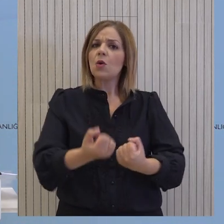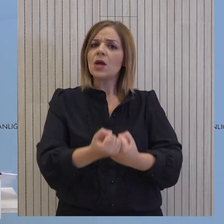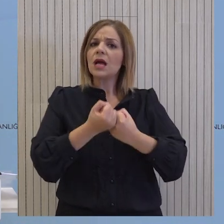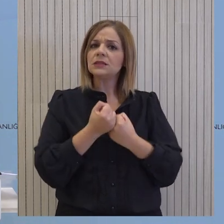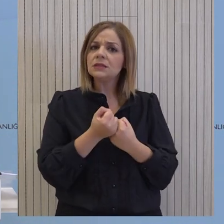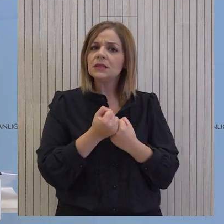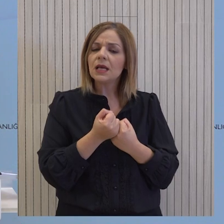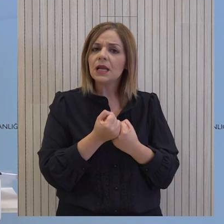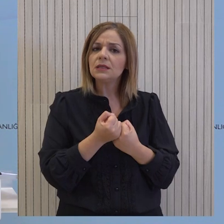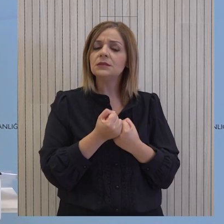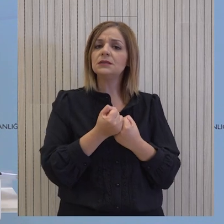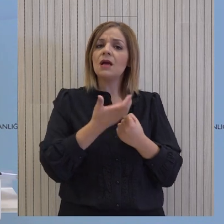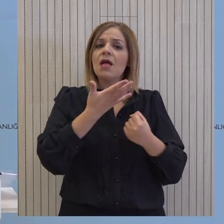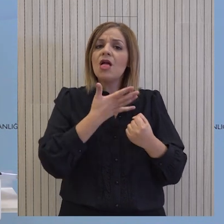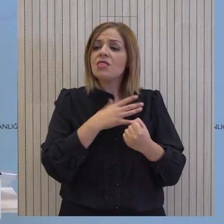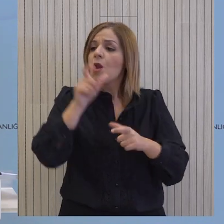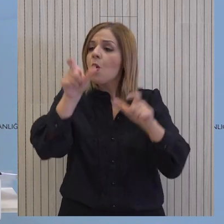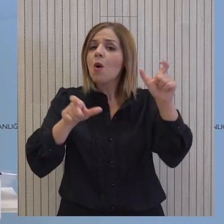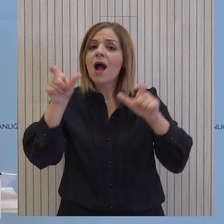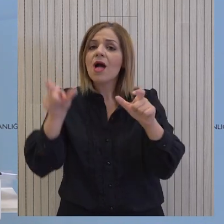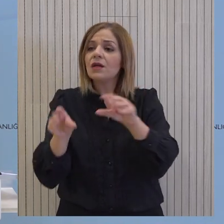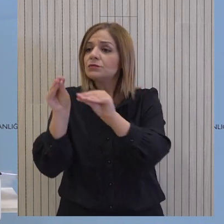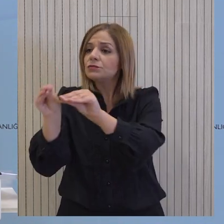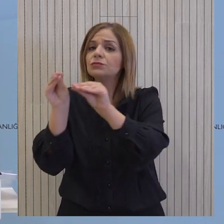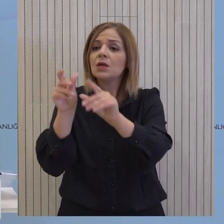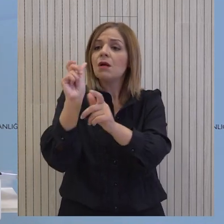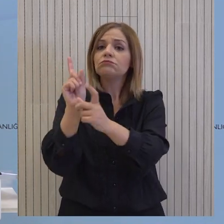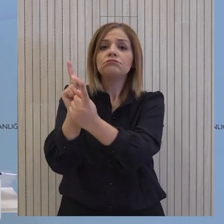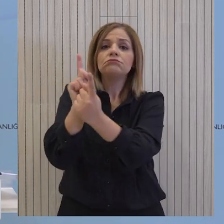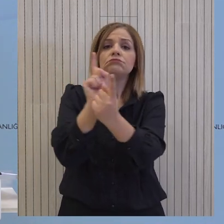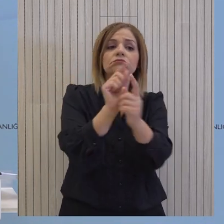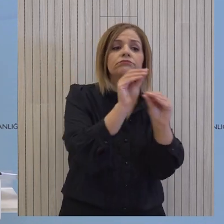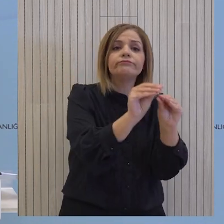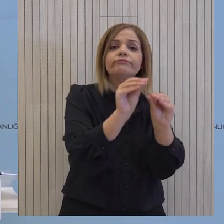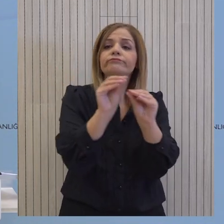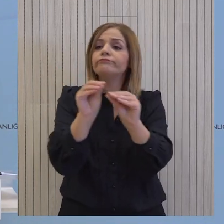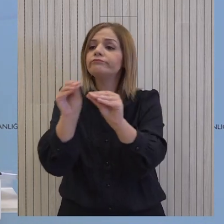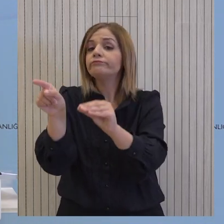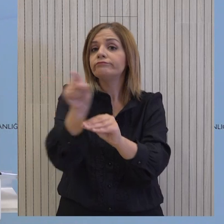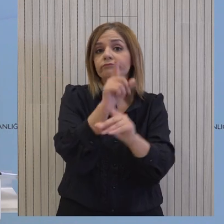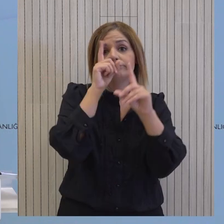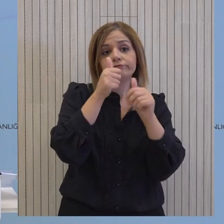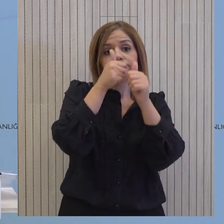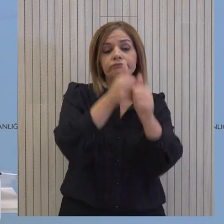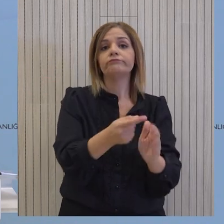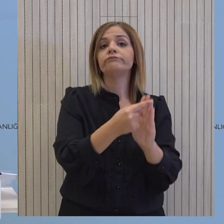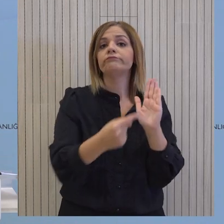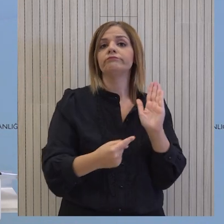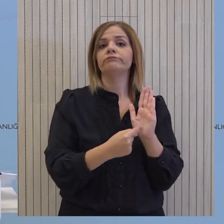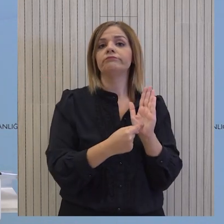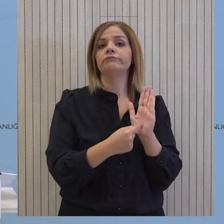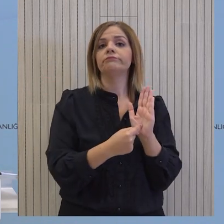στήριξης, καταρτίζοντας σε κάθε δικαιούχο εξαντεμοκευμένο πλάνο με δεσμευτικό για τον δικαιούχο συμφωνητικό συνεργασίας.